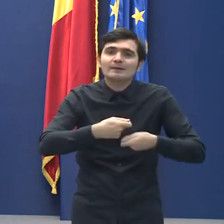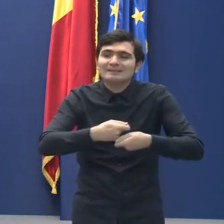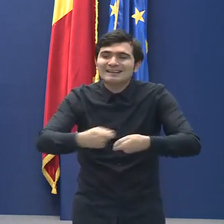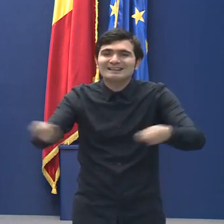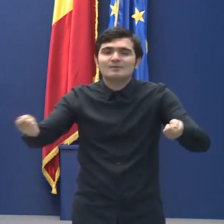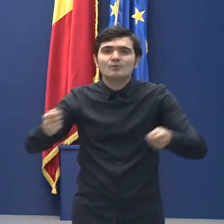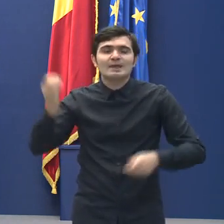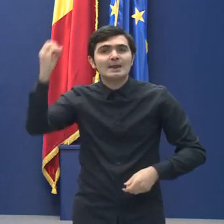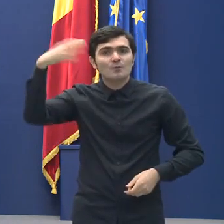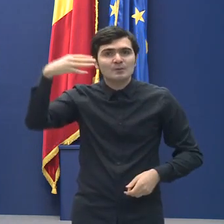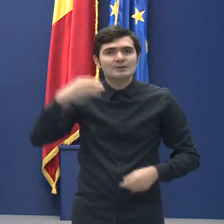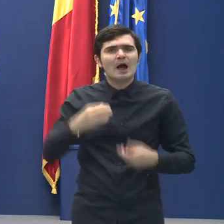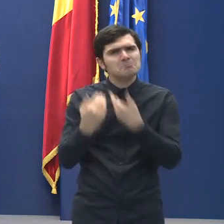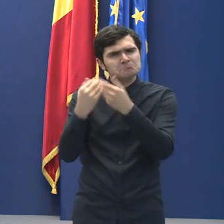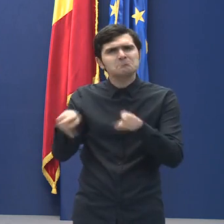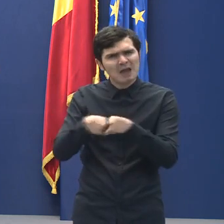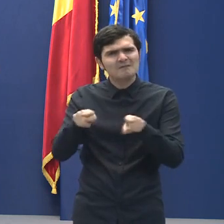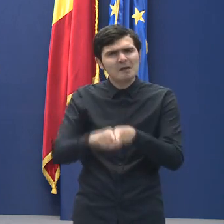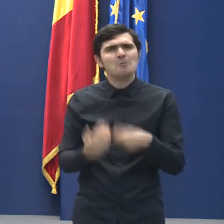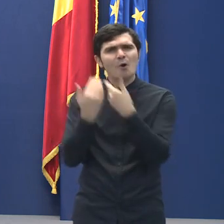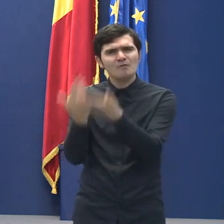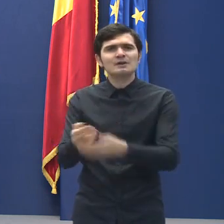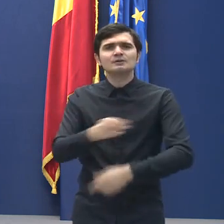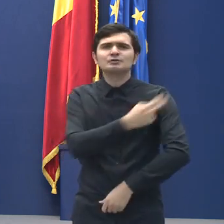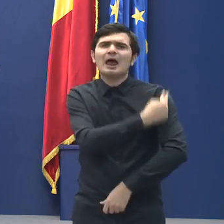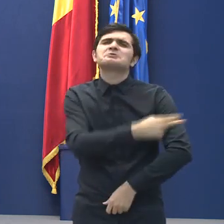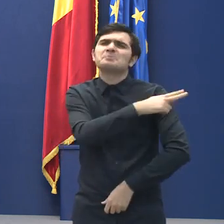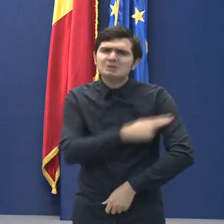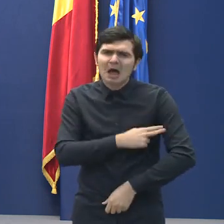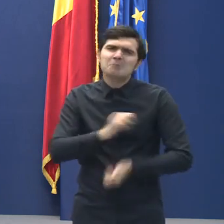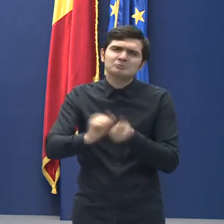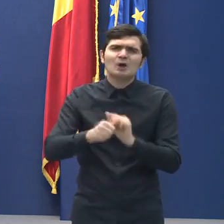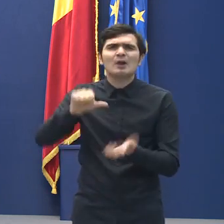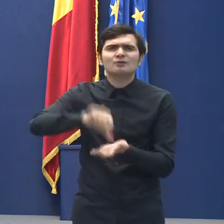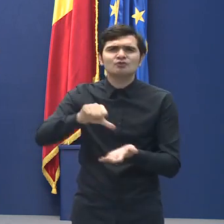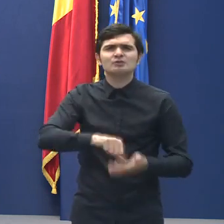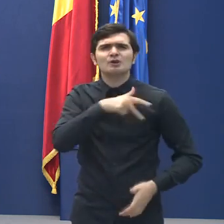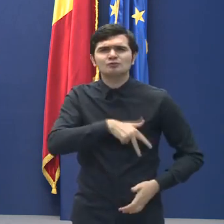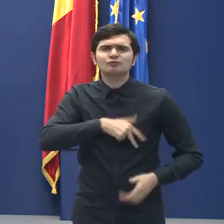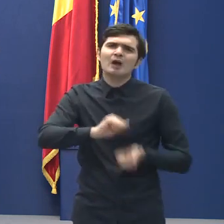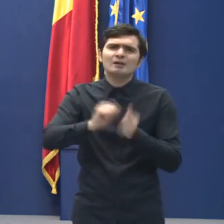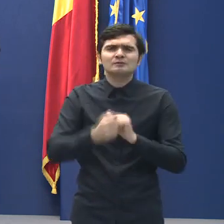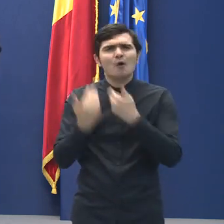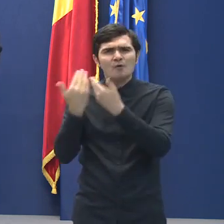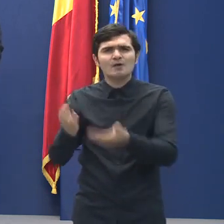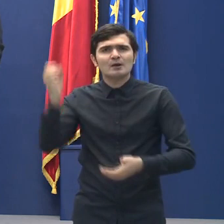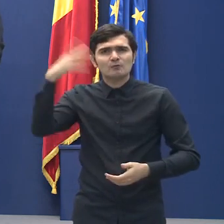inclusiv spitalelor, centrelor sociale și centrelor de carantină.